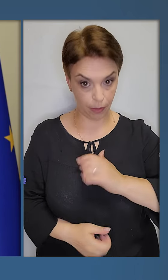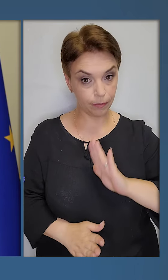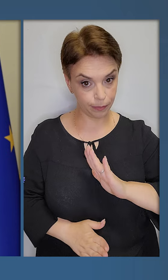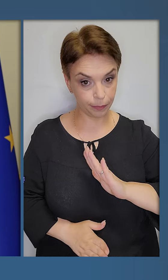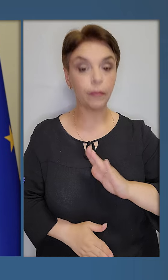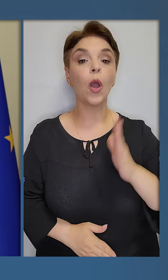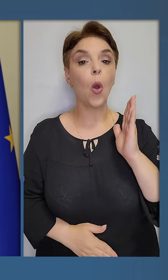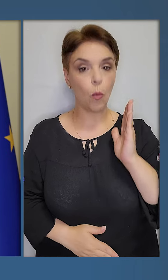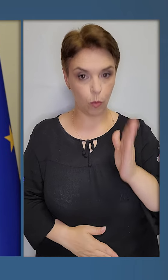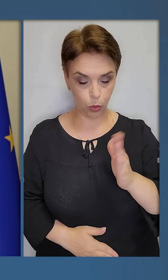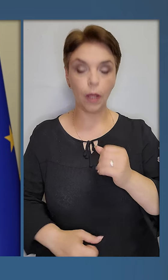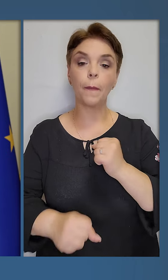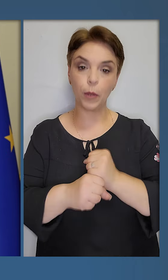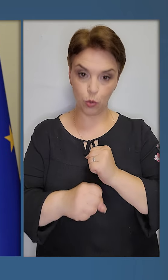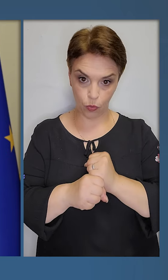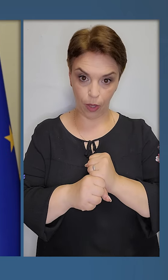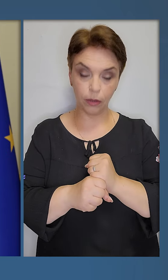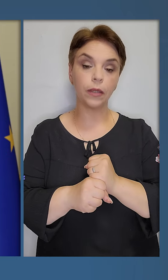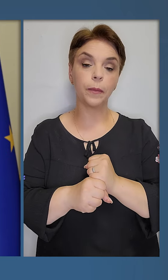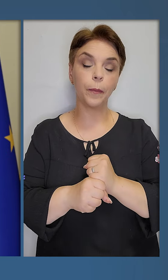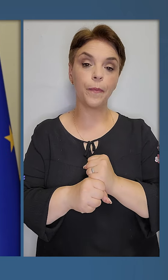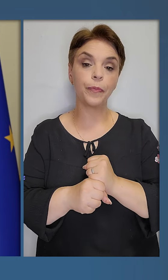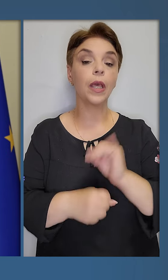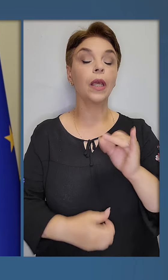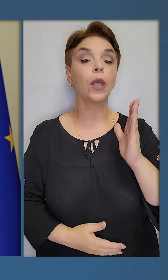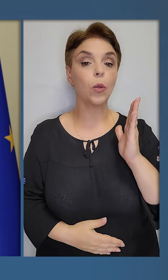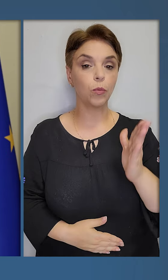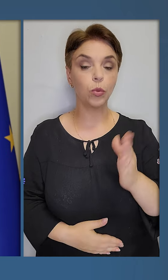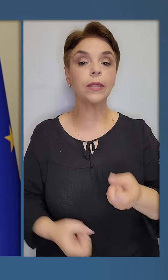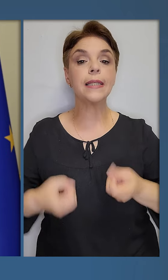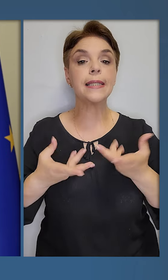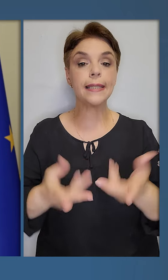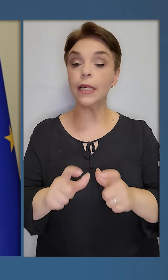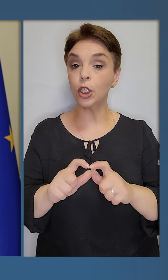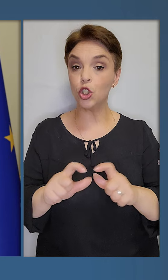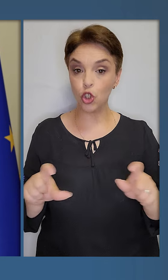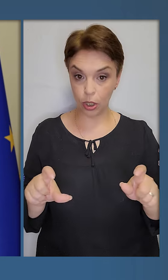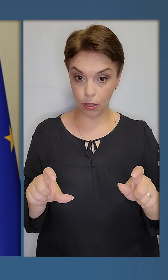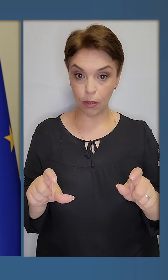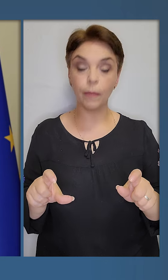буде працювати і буде стільки шкіл,